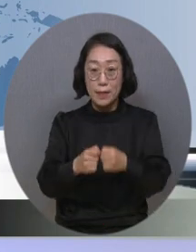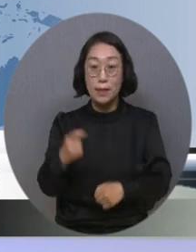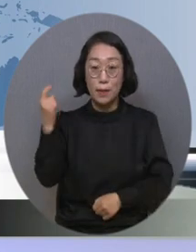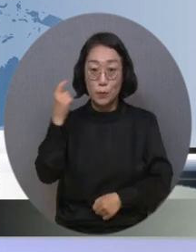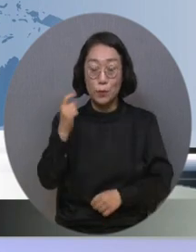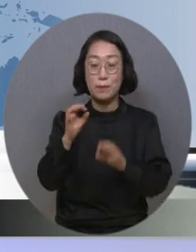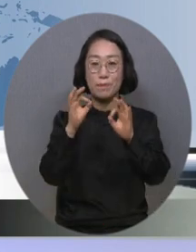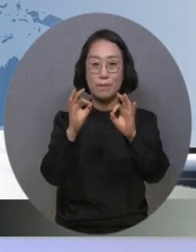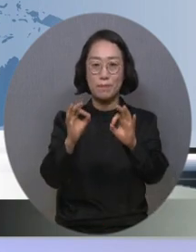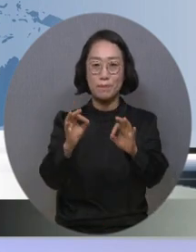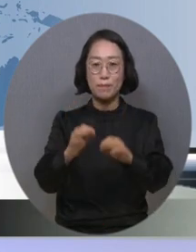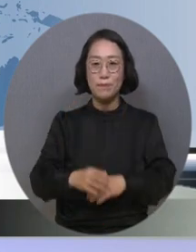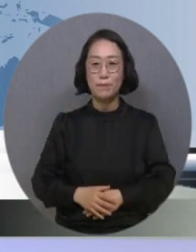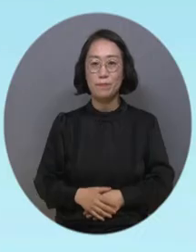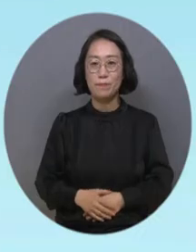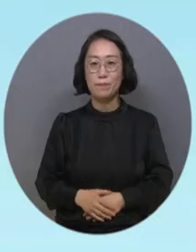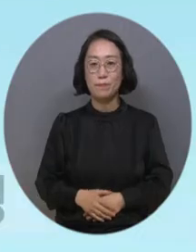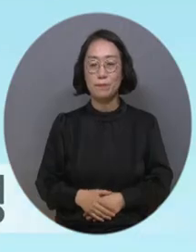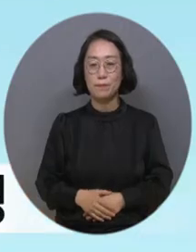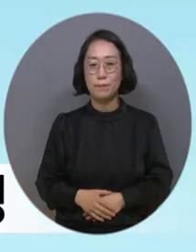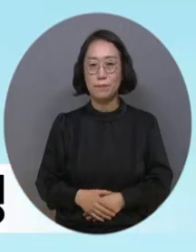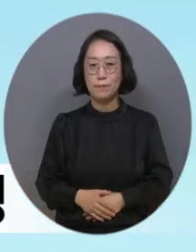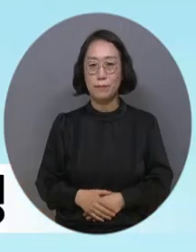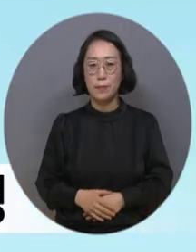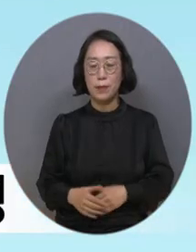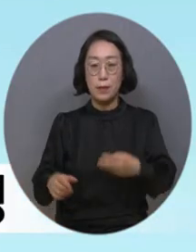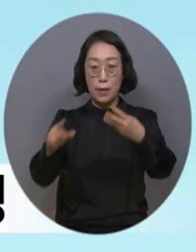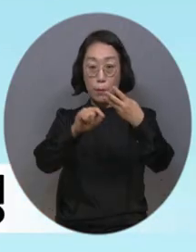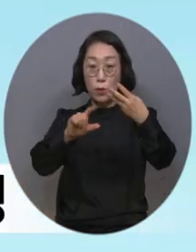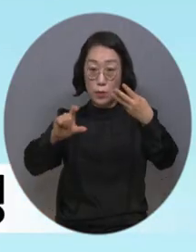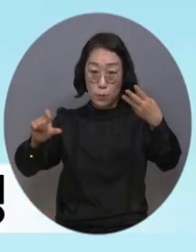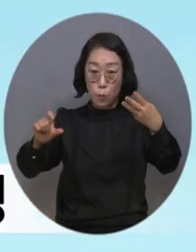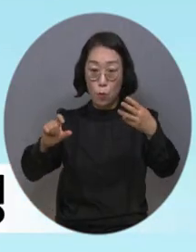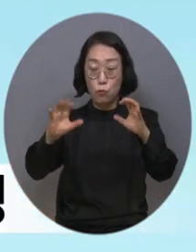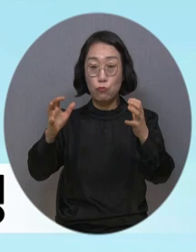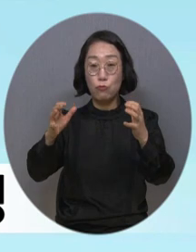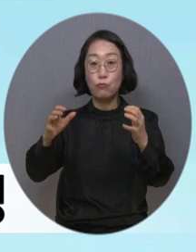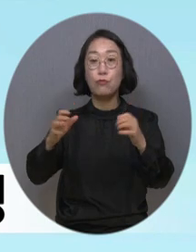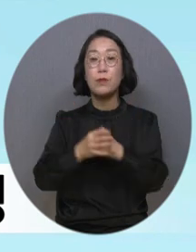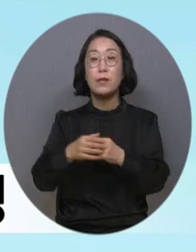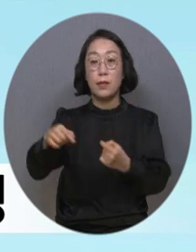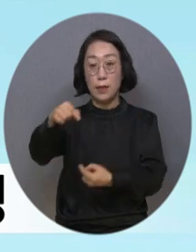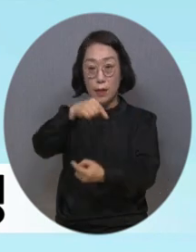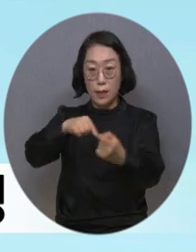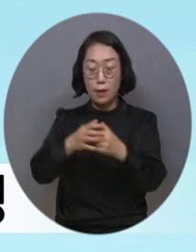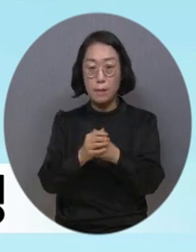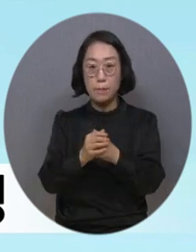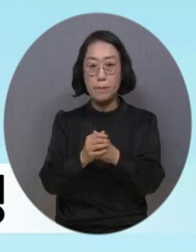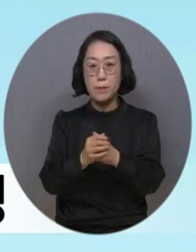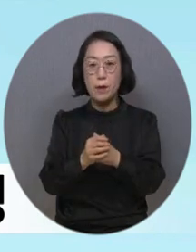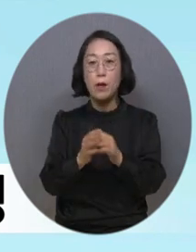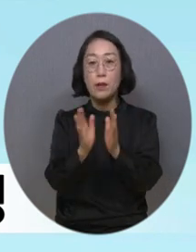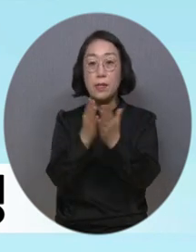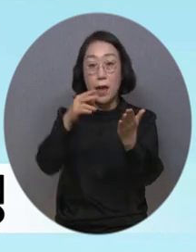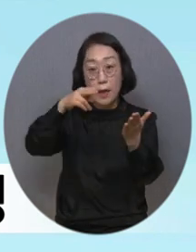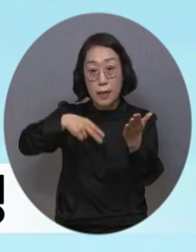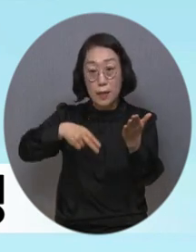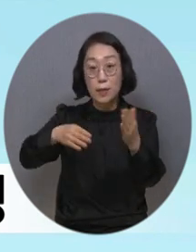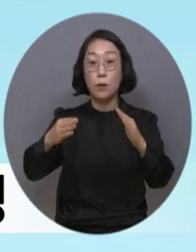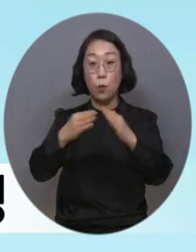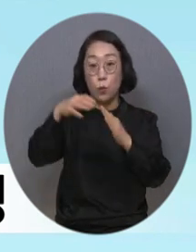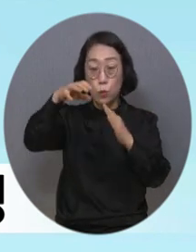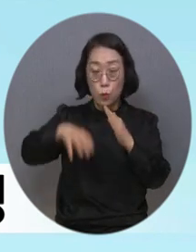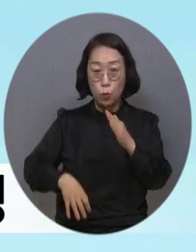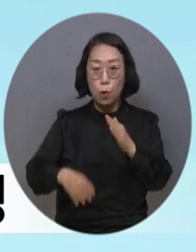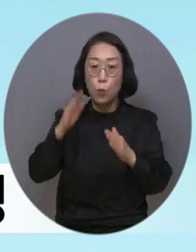박성윤 기자입니다. 지난 15일부터 국립장애인도서관이 청각장애인을 위한 손책놀이